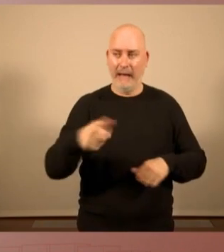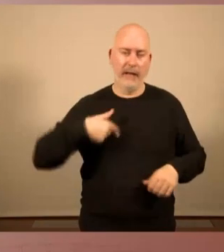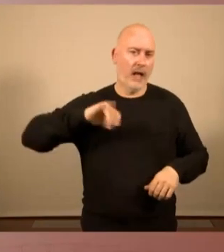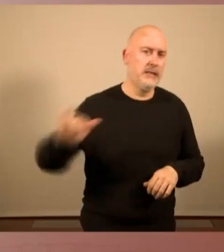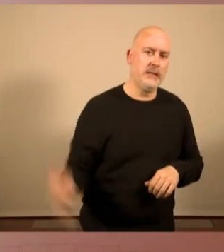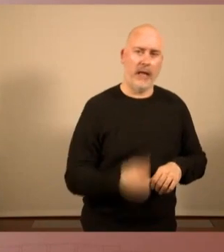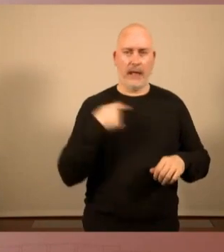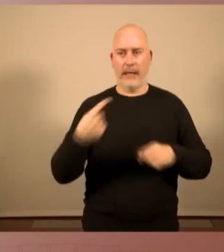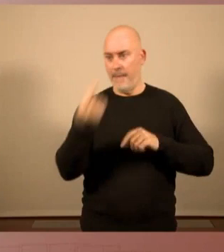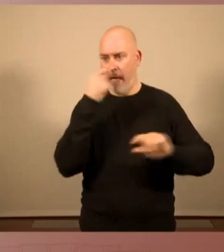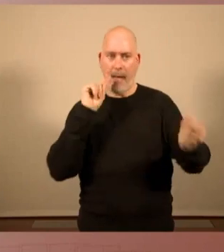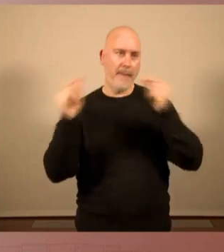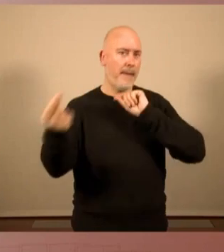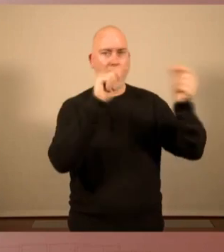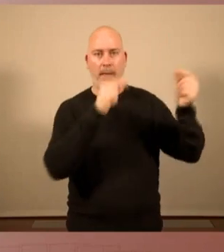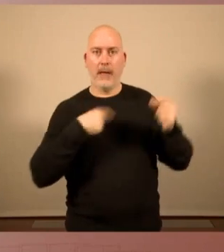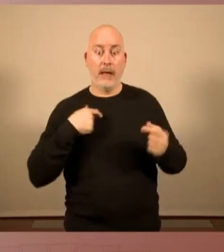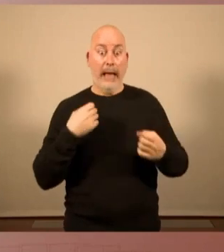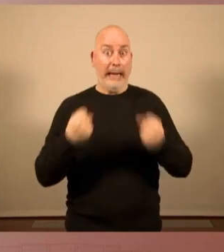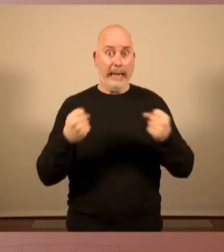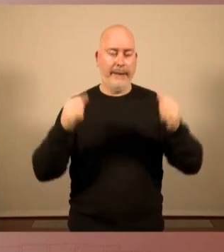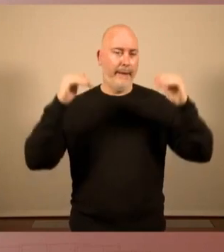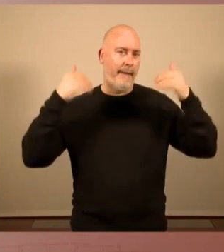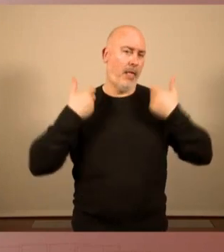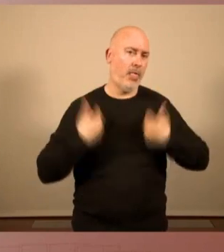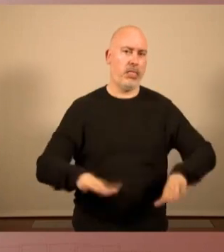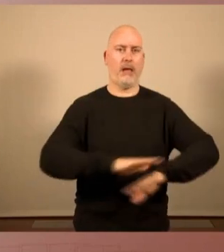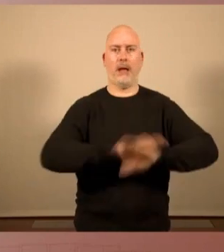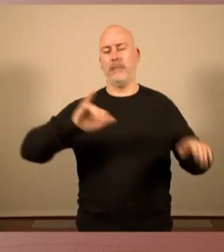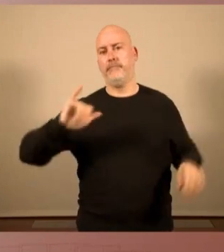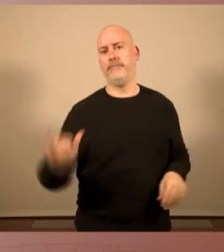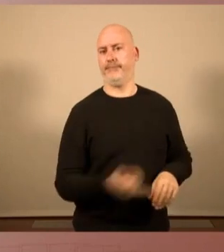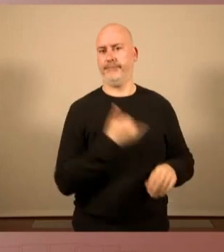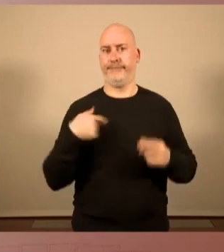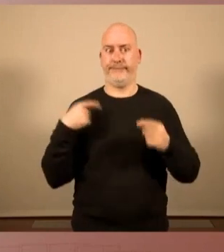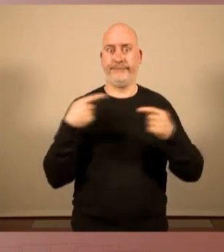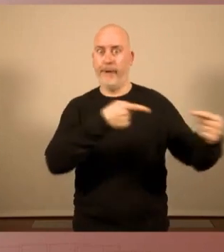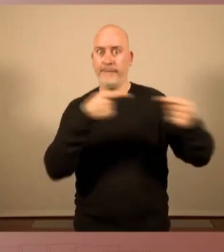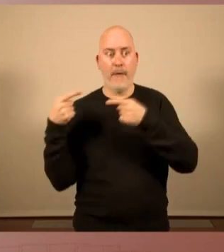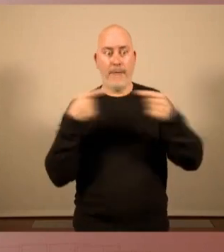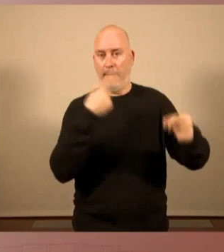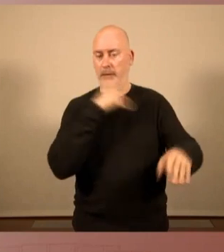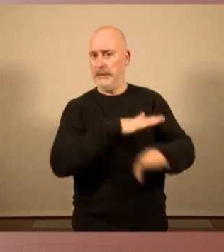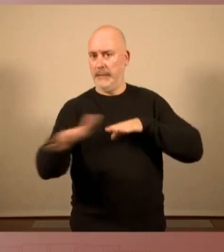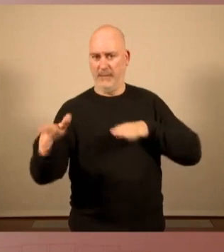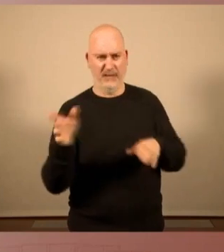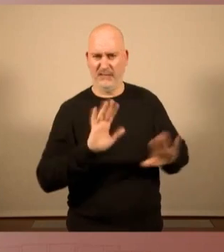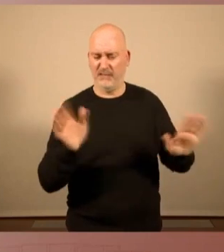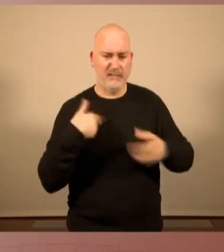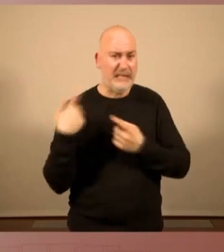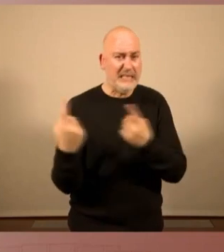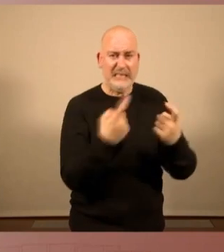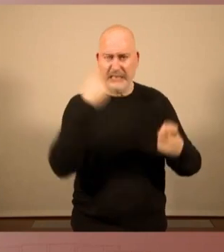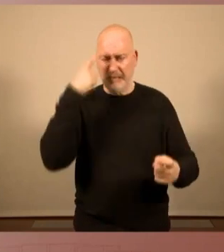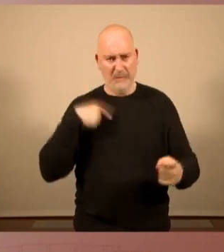cansades que es perdi l'energia en aquestes batalles eternes. Necessitem posar-nos d'acord i enfocar